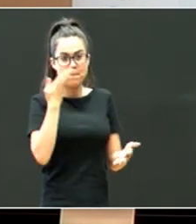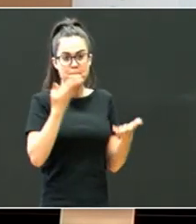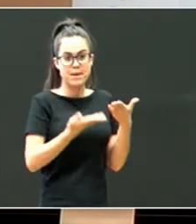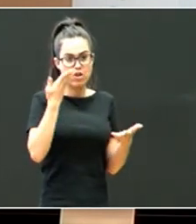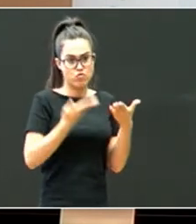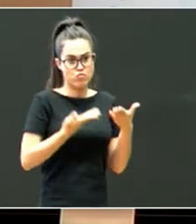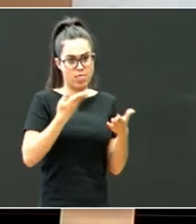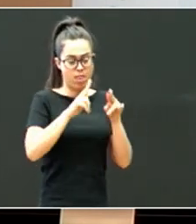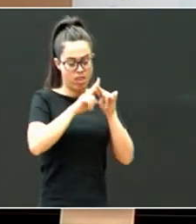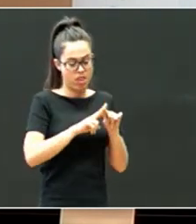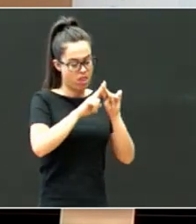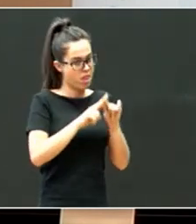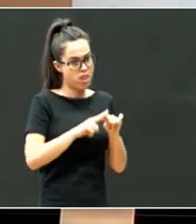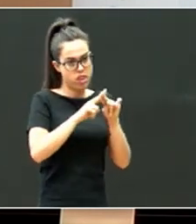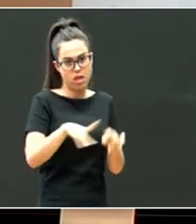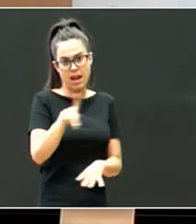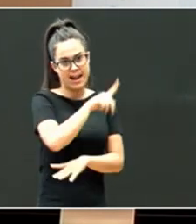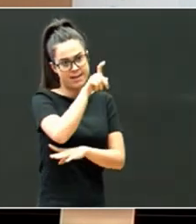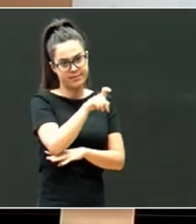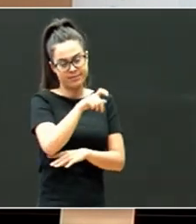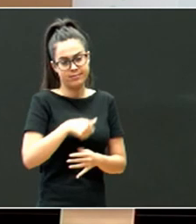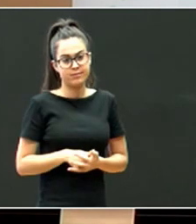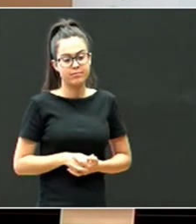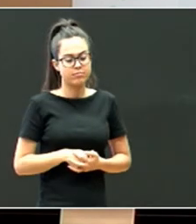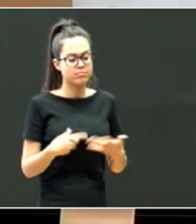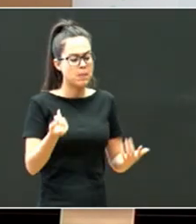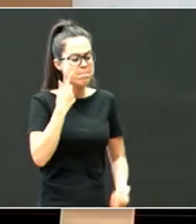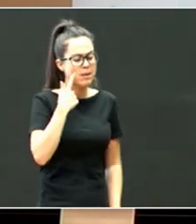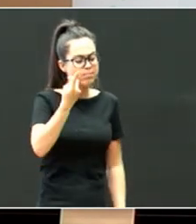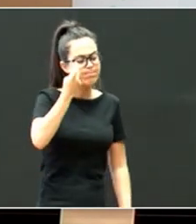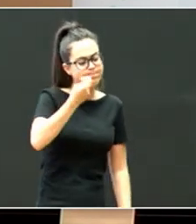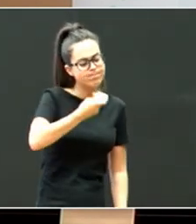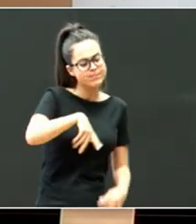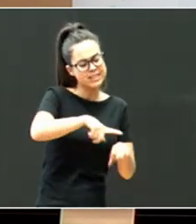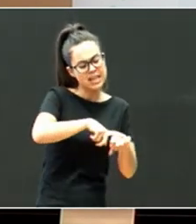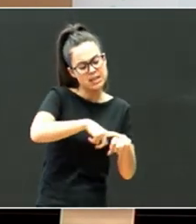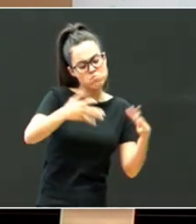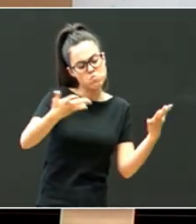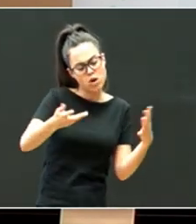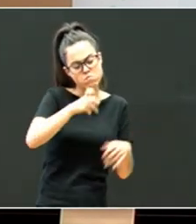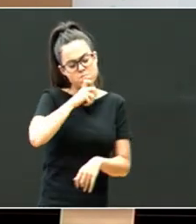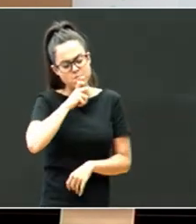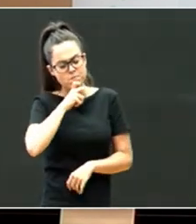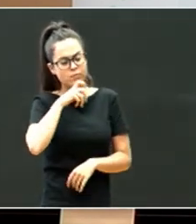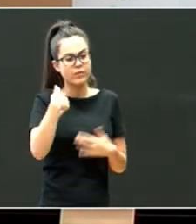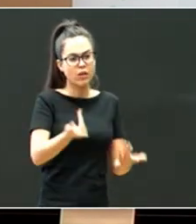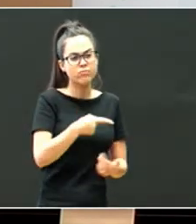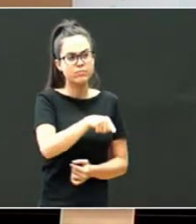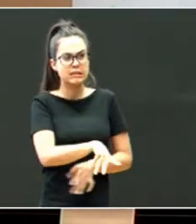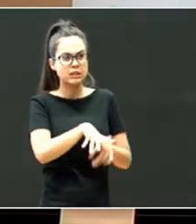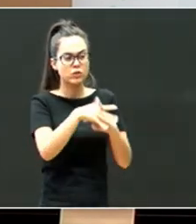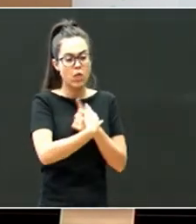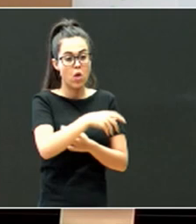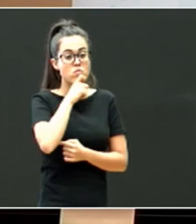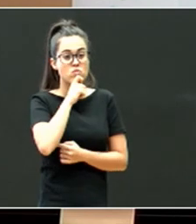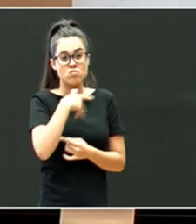behar beharrezkoa da, zenulako ikaslen aurrian gaude, zezau harria ditxu, zer gertatzen jako, alderdi